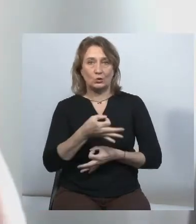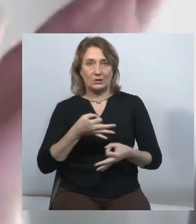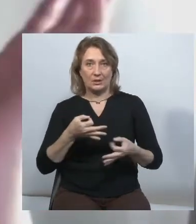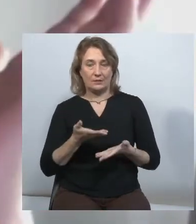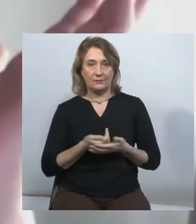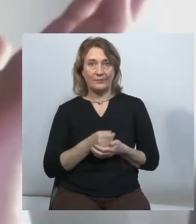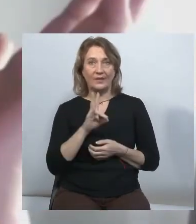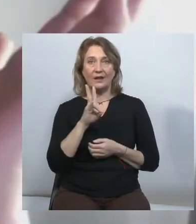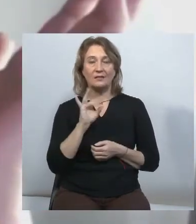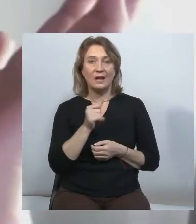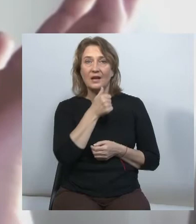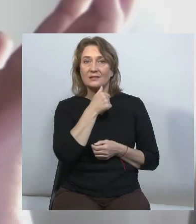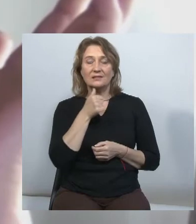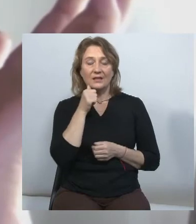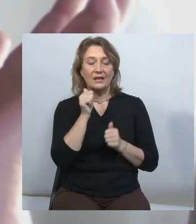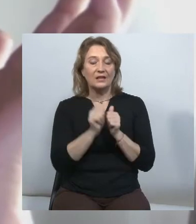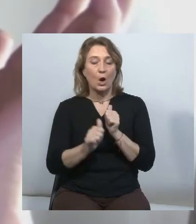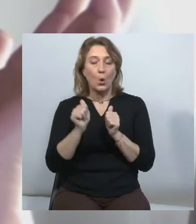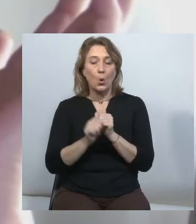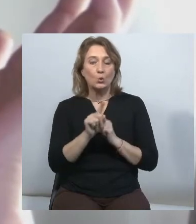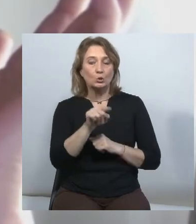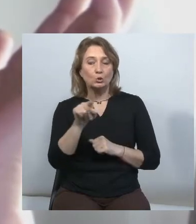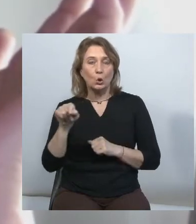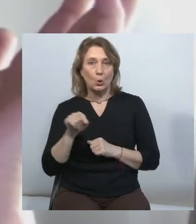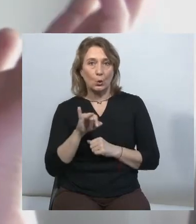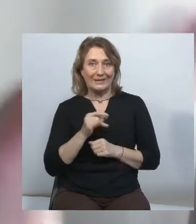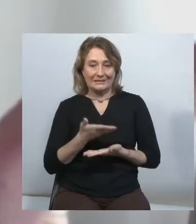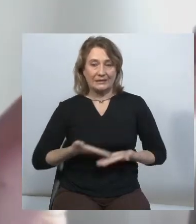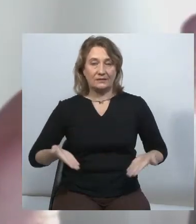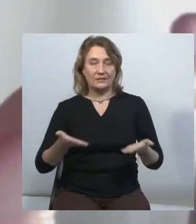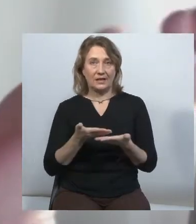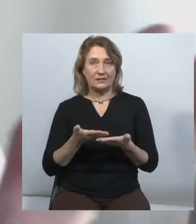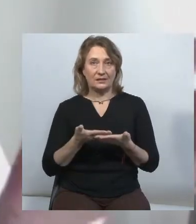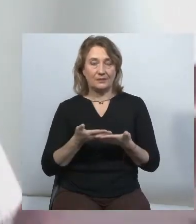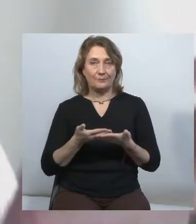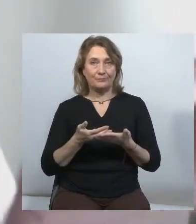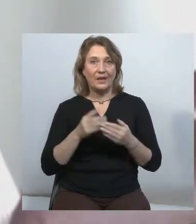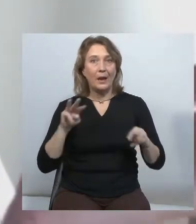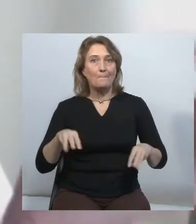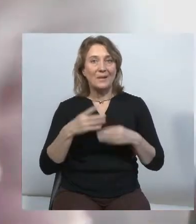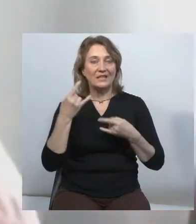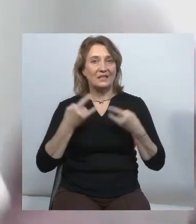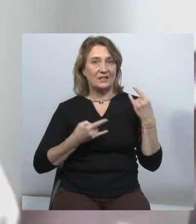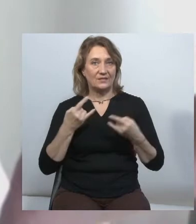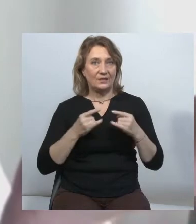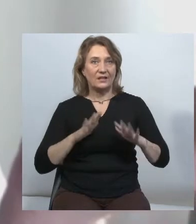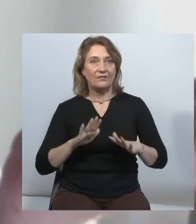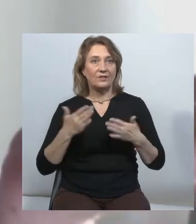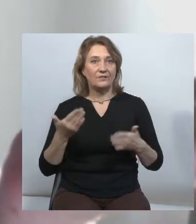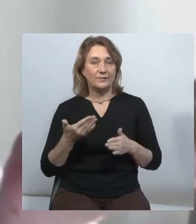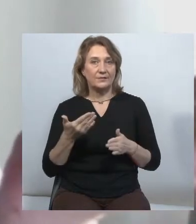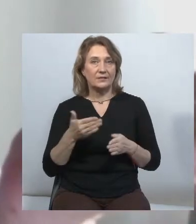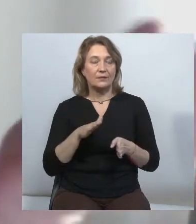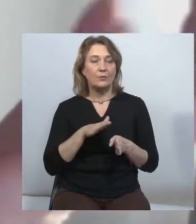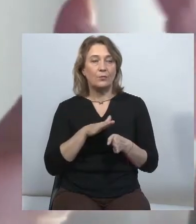Не секрет для кожного з нас, що в медійній сфері сьогодні відбувається певний взагалі